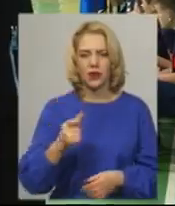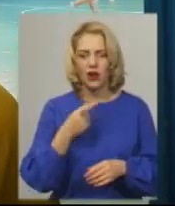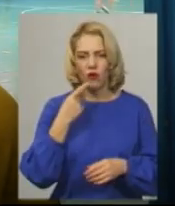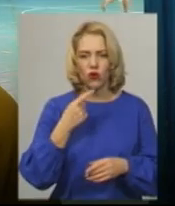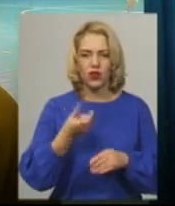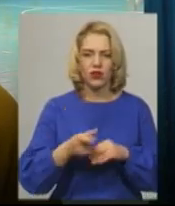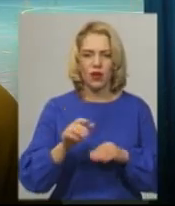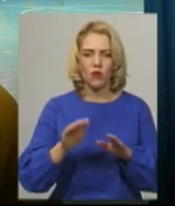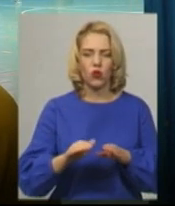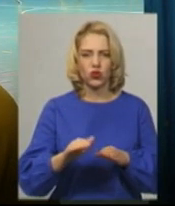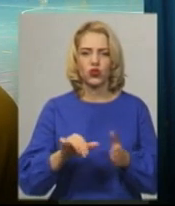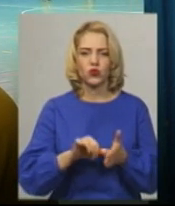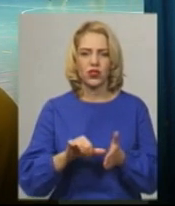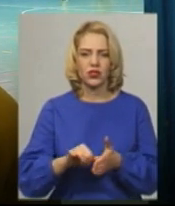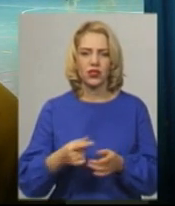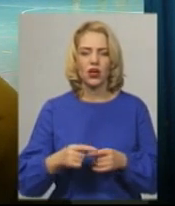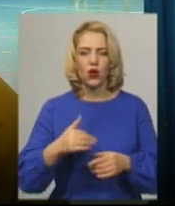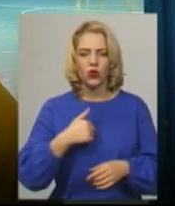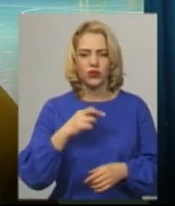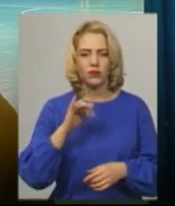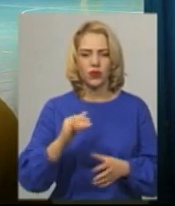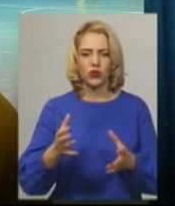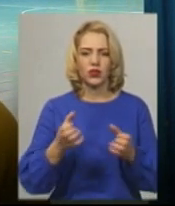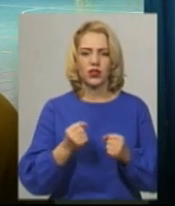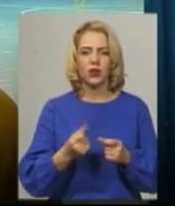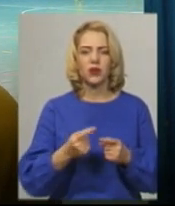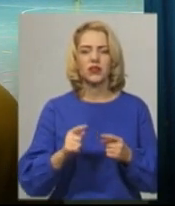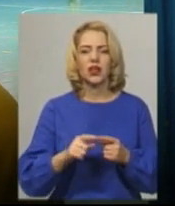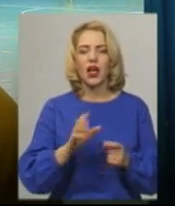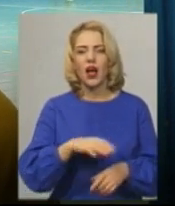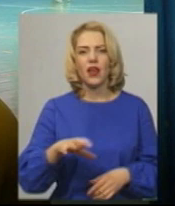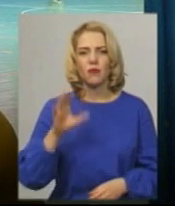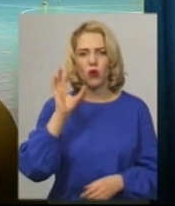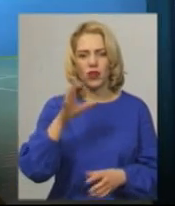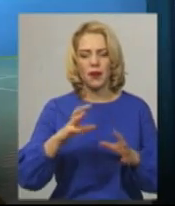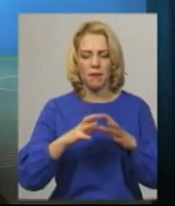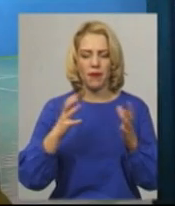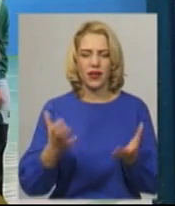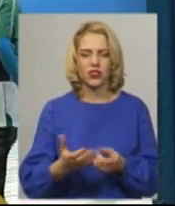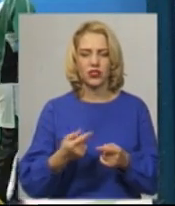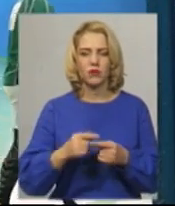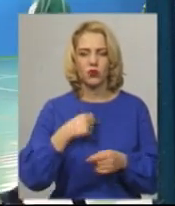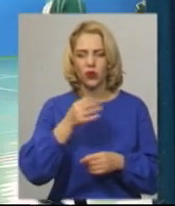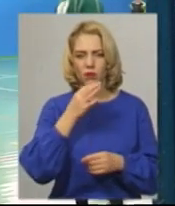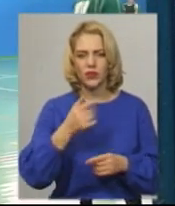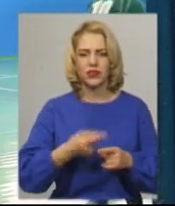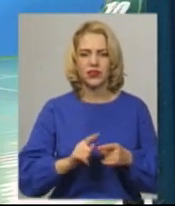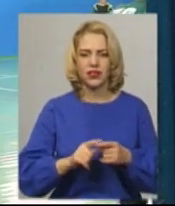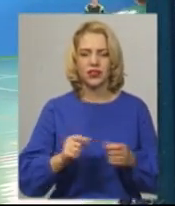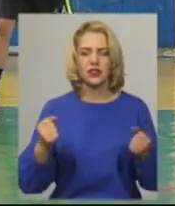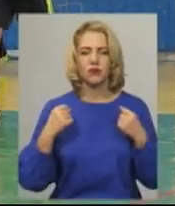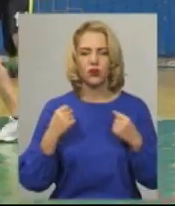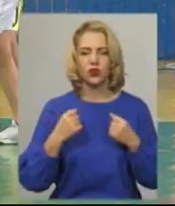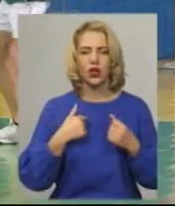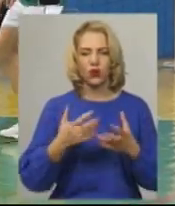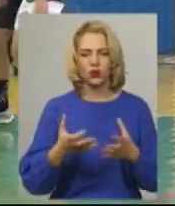учасники. Хотів би отримати гандбольний м'яч, бо мені дуже подобається цей спорт. Я хочу отримати від Святого Миколая